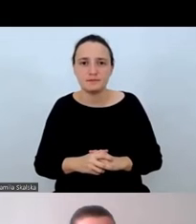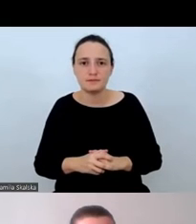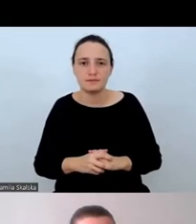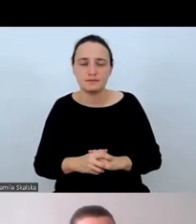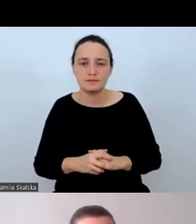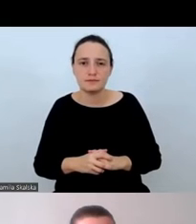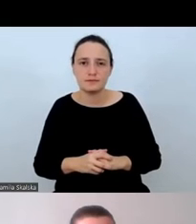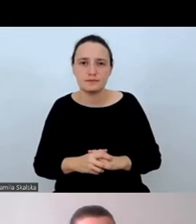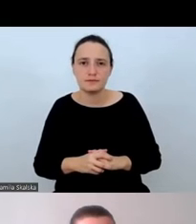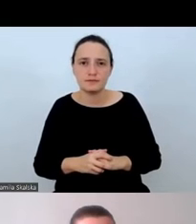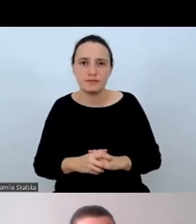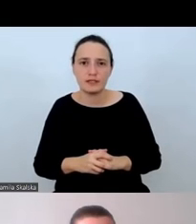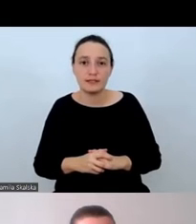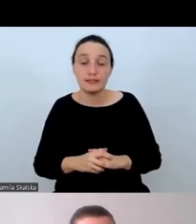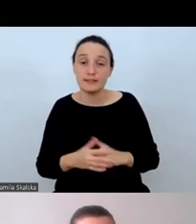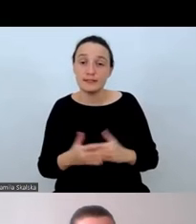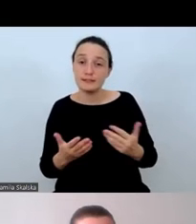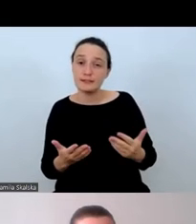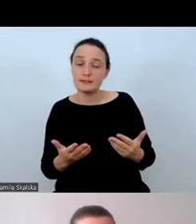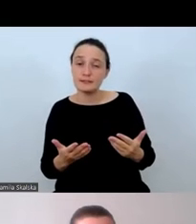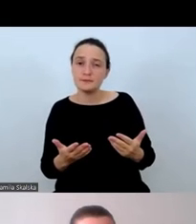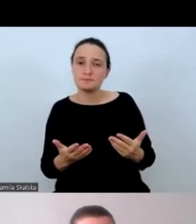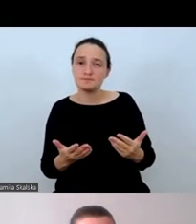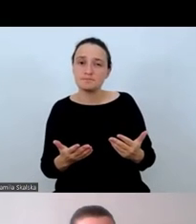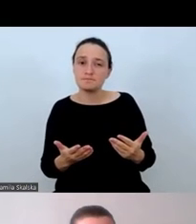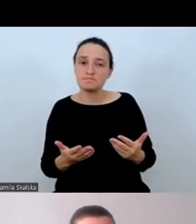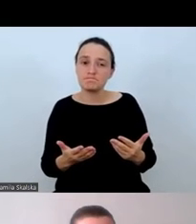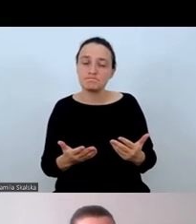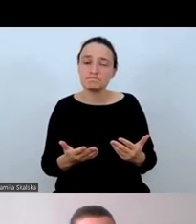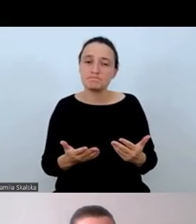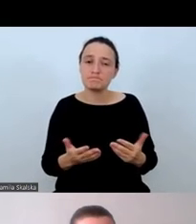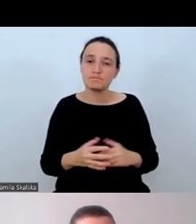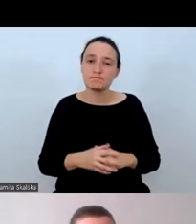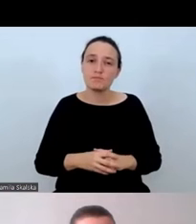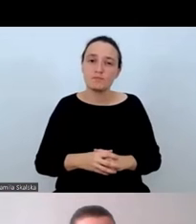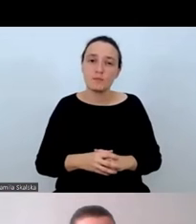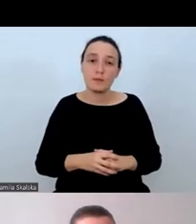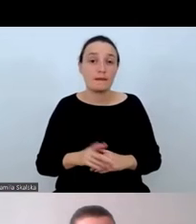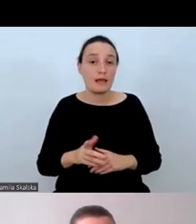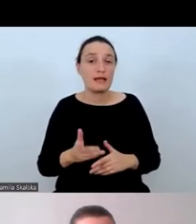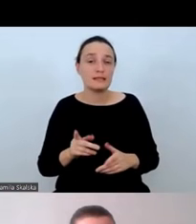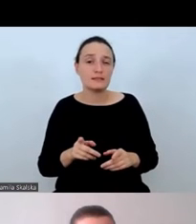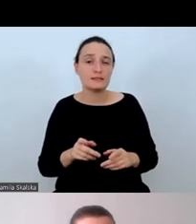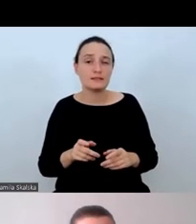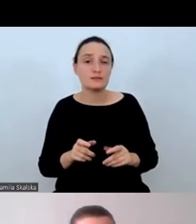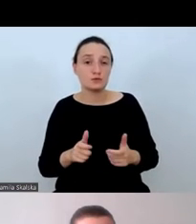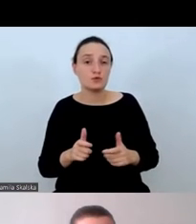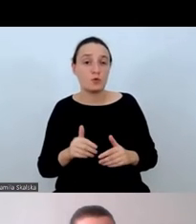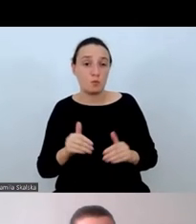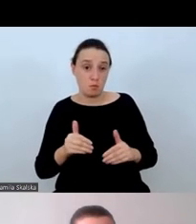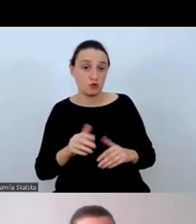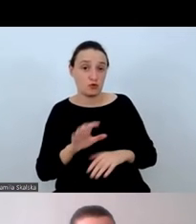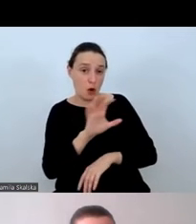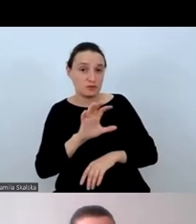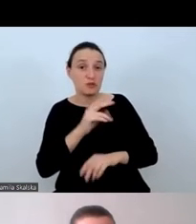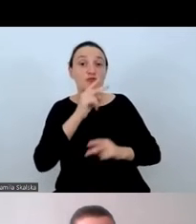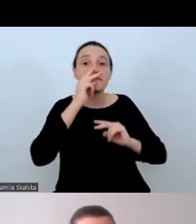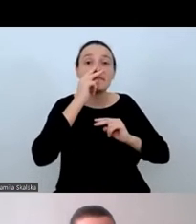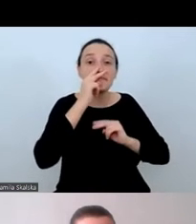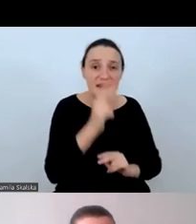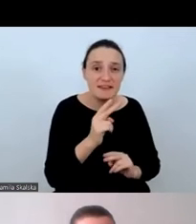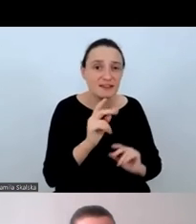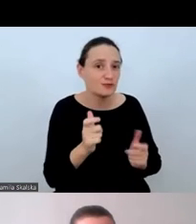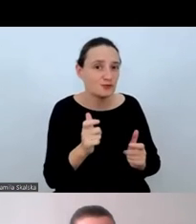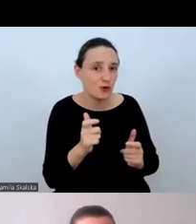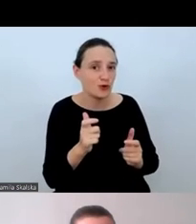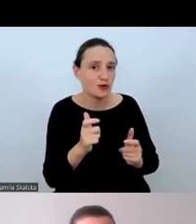Natomiast czymś zewnętrznym, co można obserwować, jest to